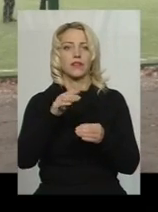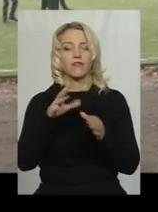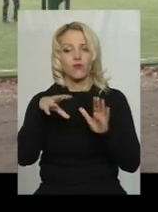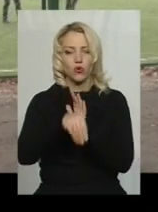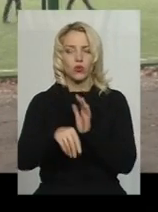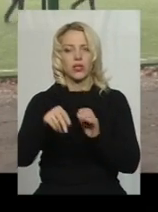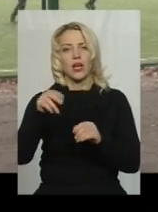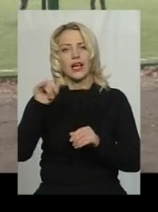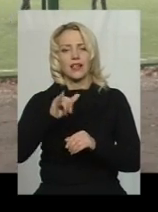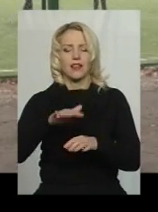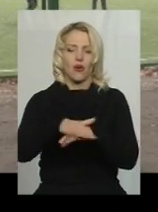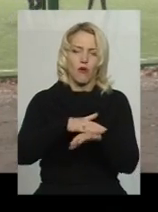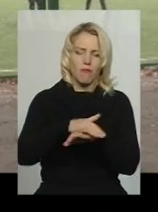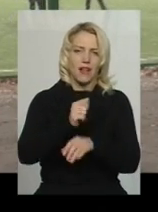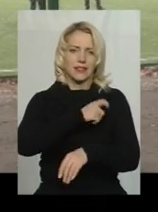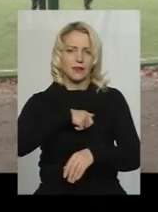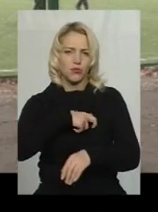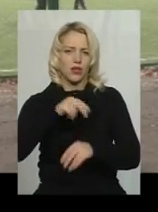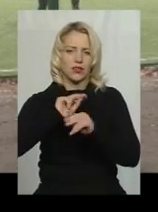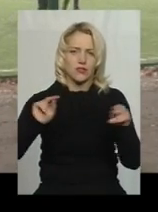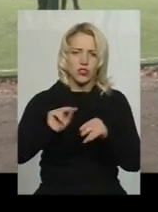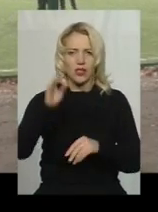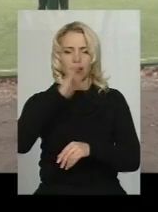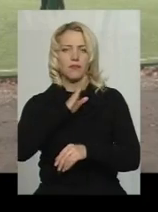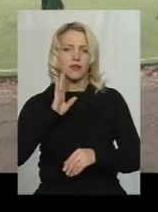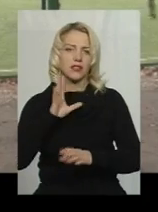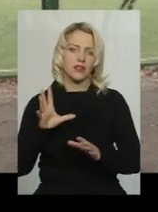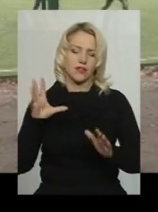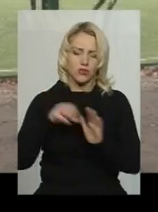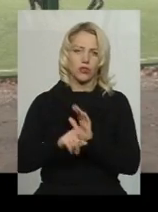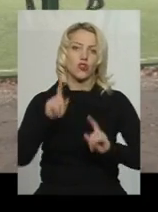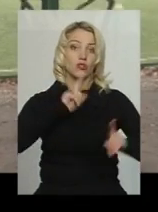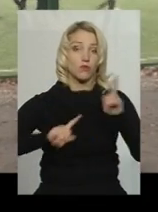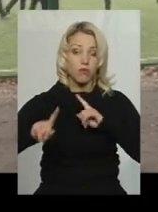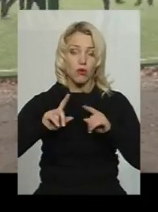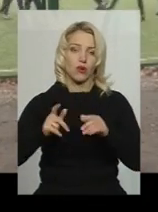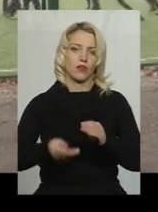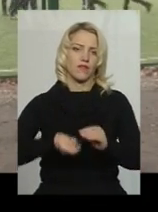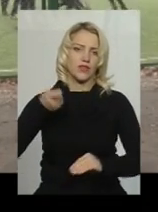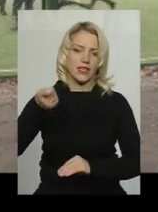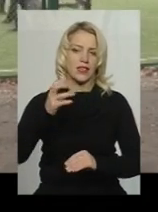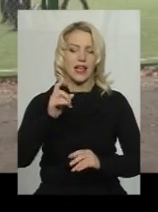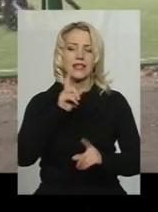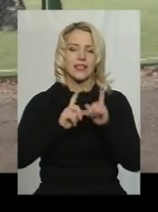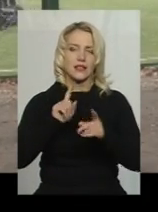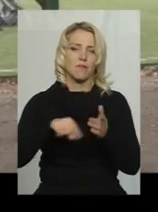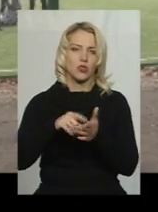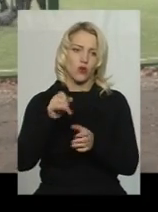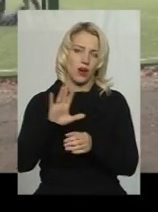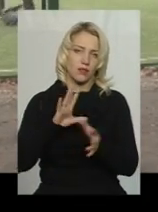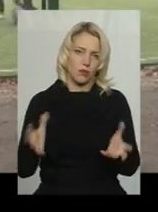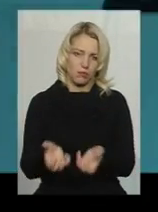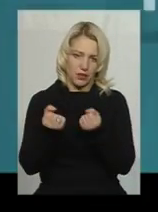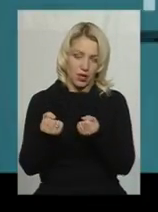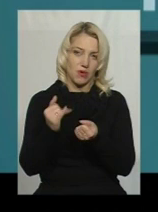громада, і міські депутати. Ми залучили, зробили збори, винесли це на сесію міської ради, сесія підтримала і були